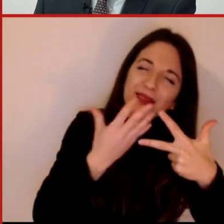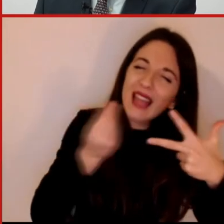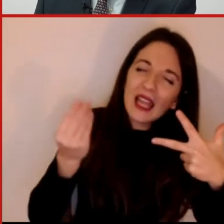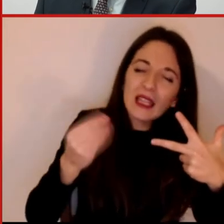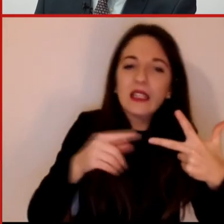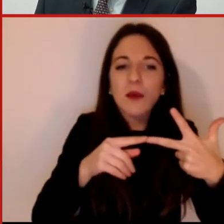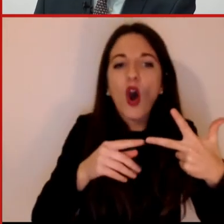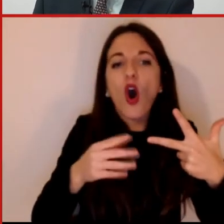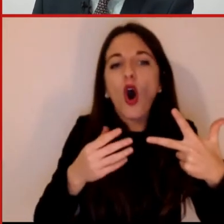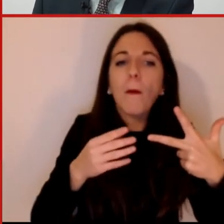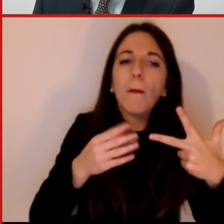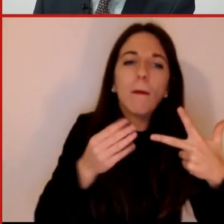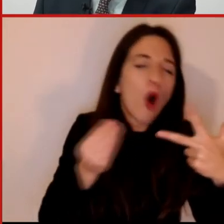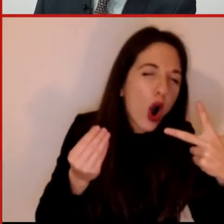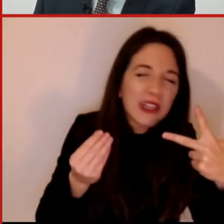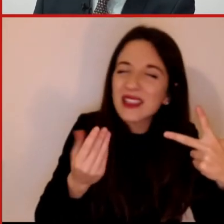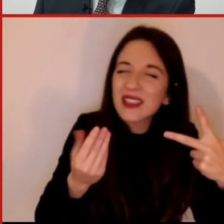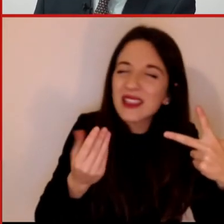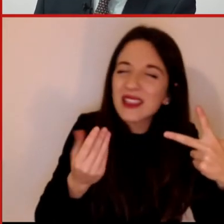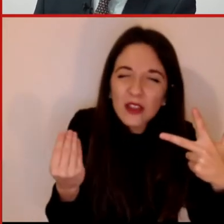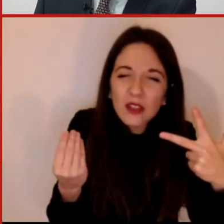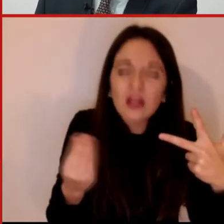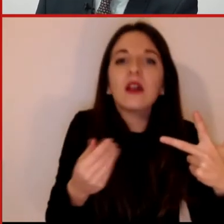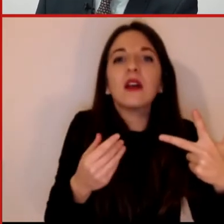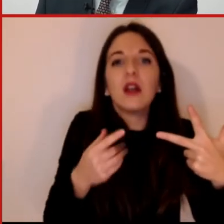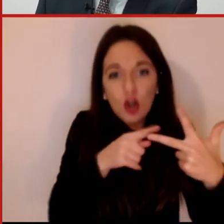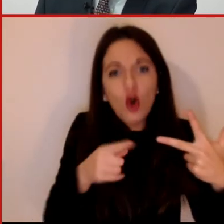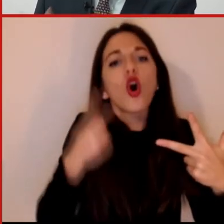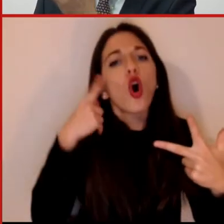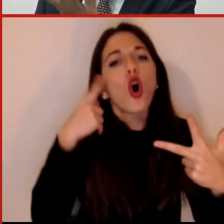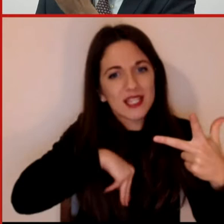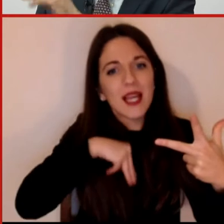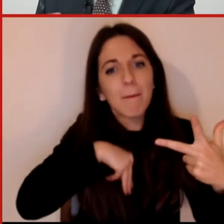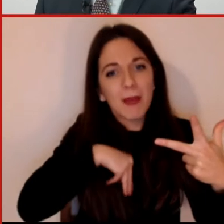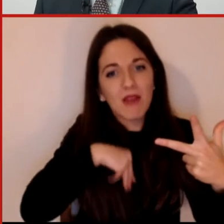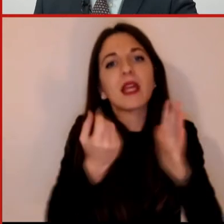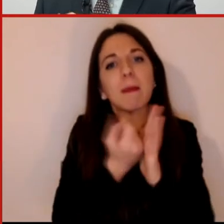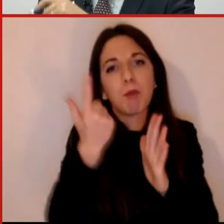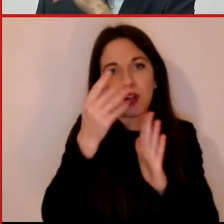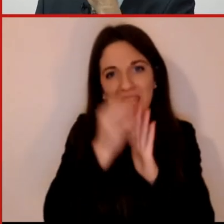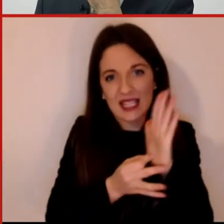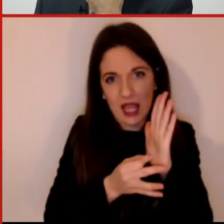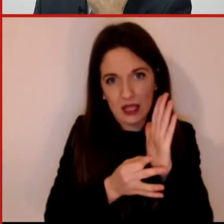chiedo a lei se si aspettava magari questa distribuzione e se ha qualche